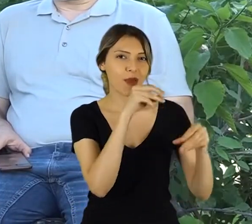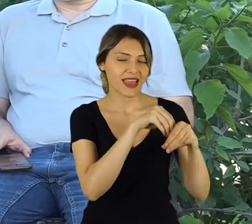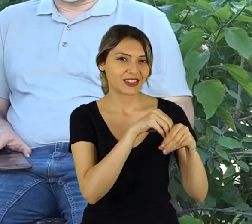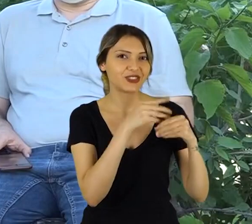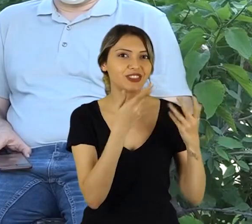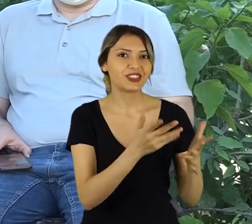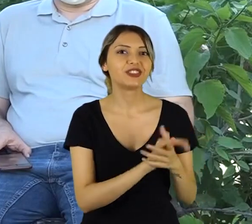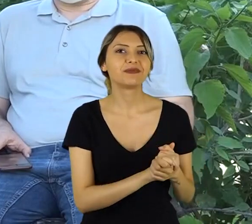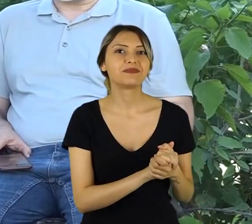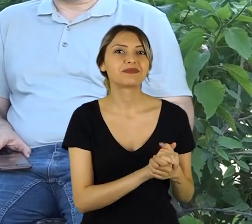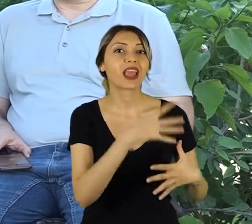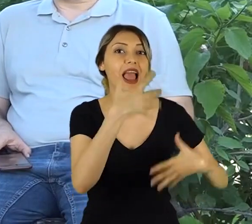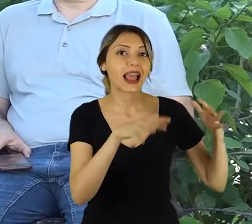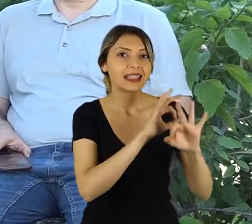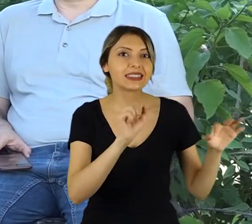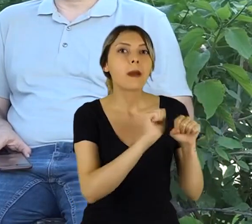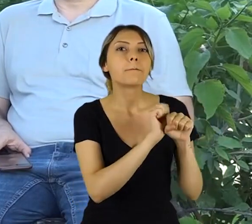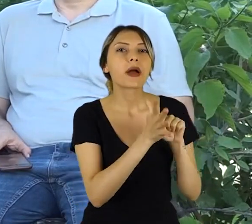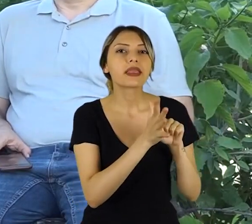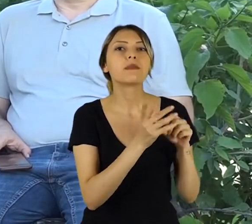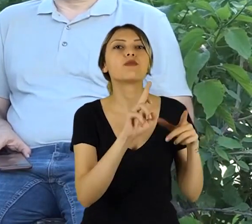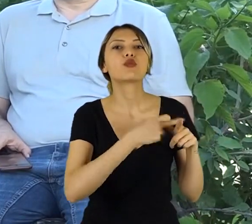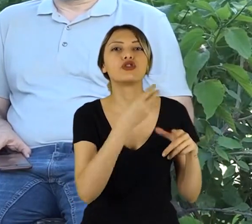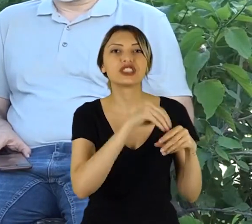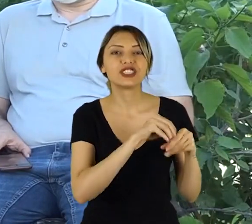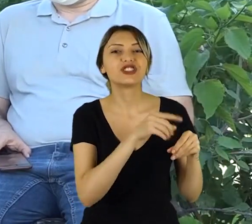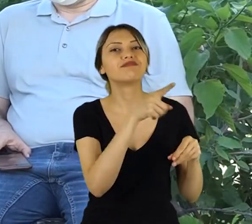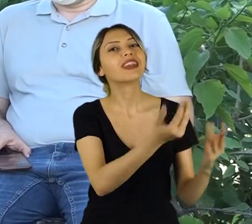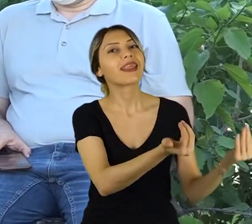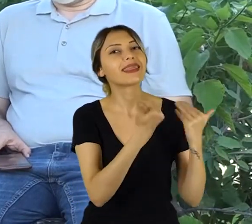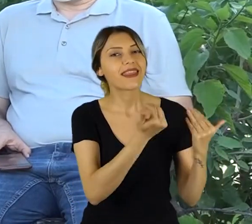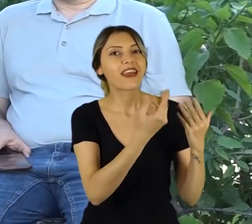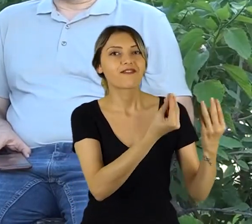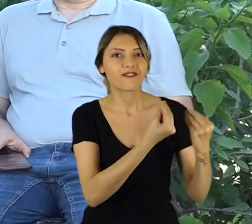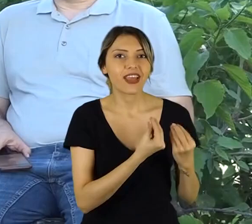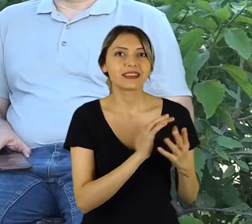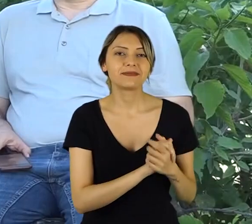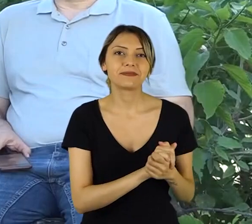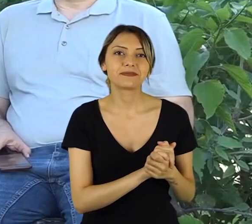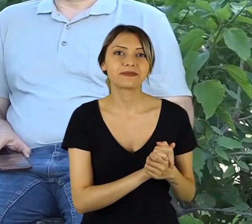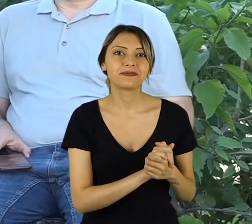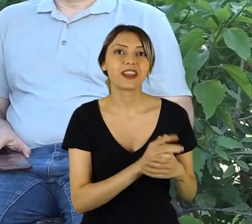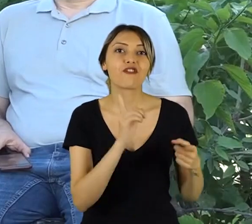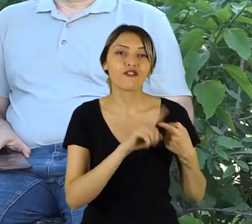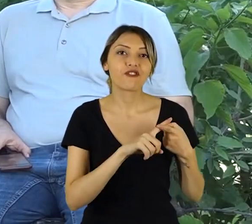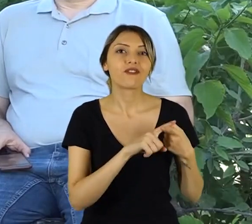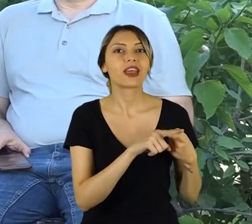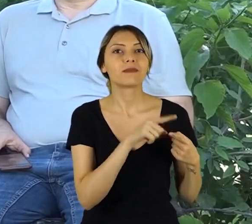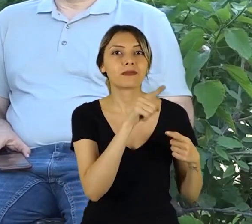birlikte olduk. Engelsiz Pandemi projemize hem katkı sundu, hem de bir engelli